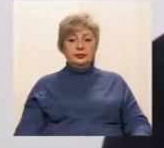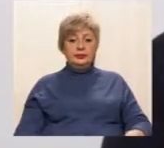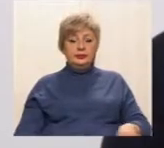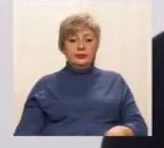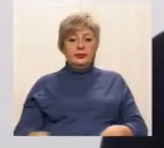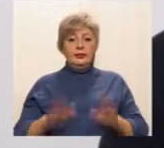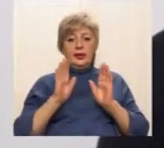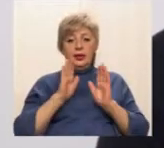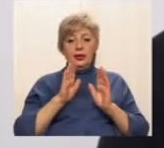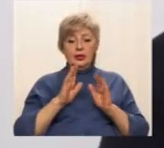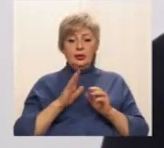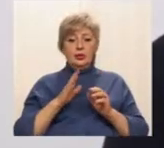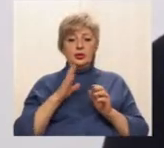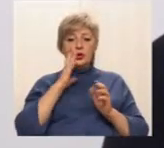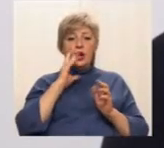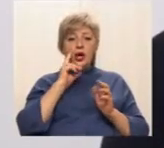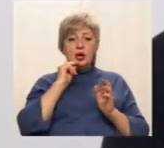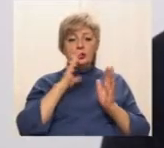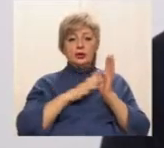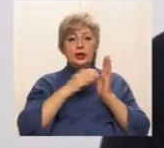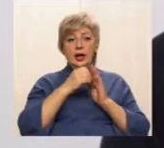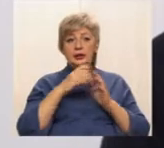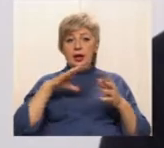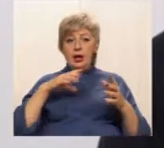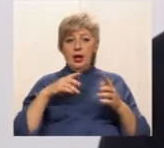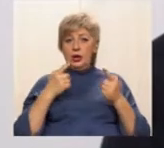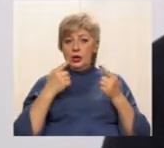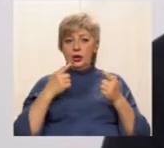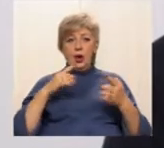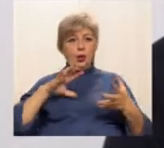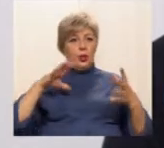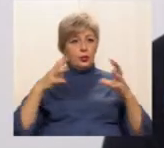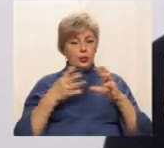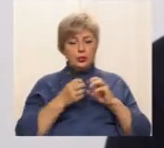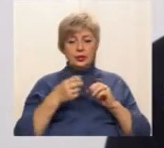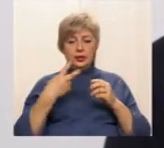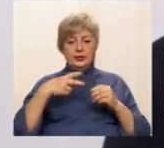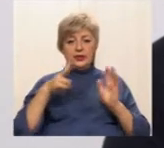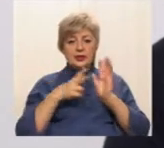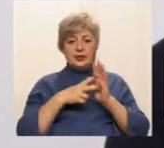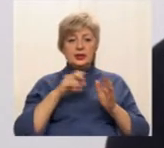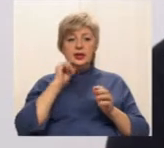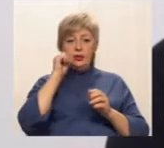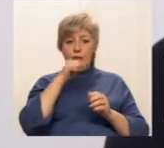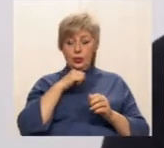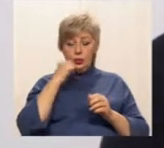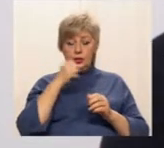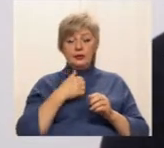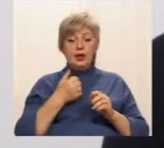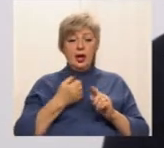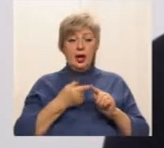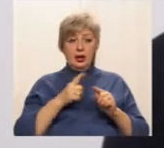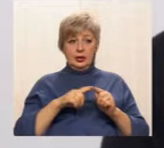Хоч дата і не кругла – 27 років, але для України це важливий був крок у формуванні наших державних символів,